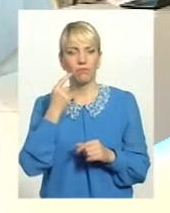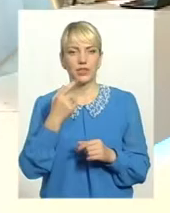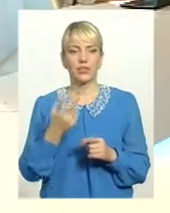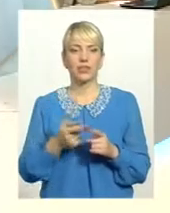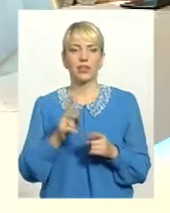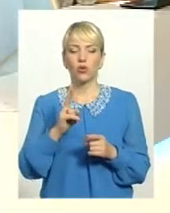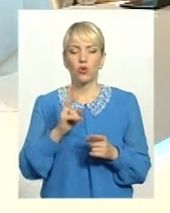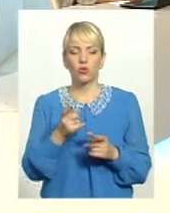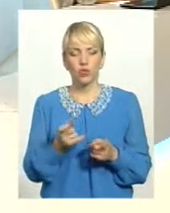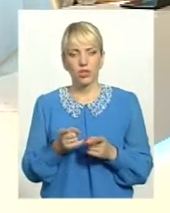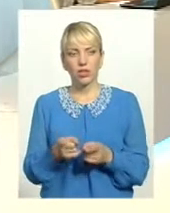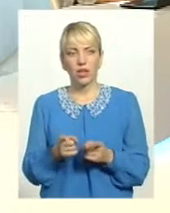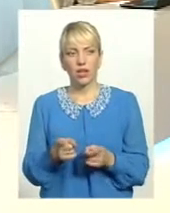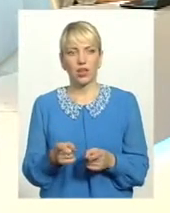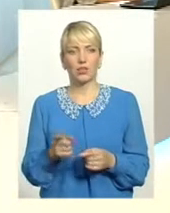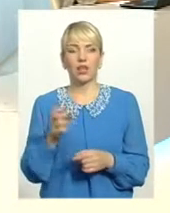трошки налякати.